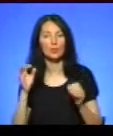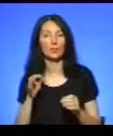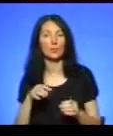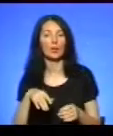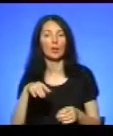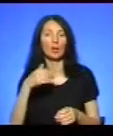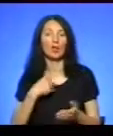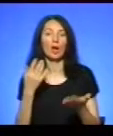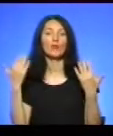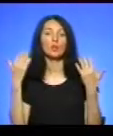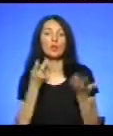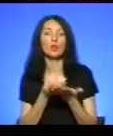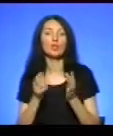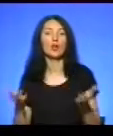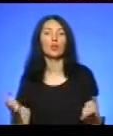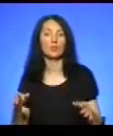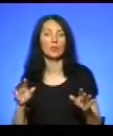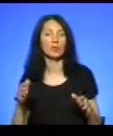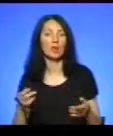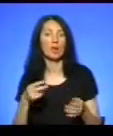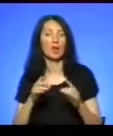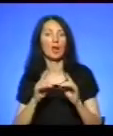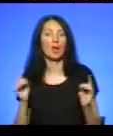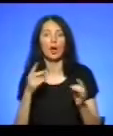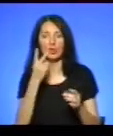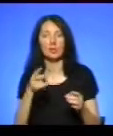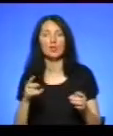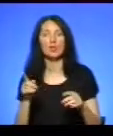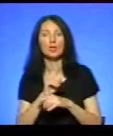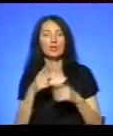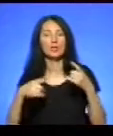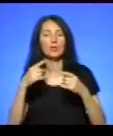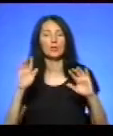дивані, дивився телевізор. Наразі такий звук, ніби бомба впала.